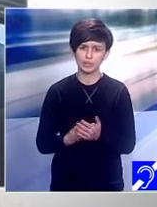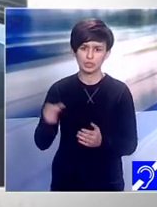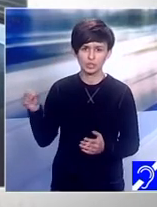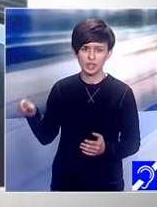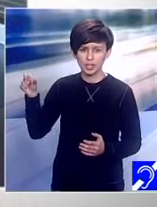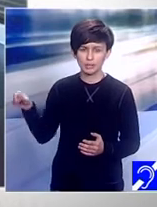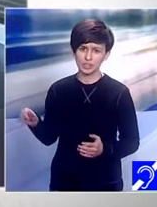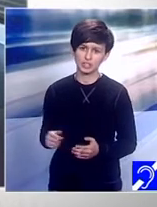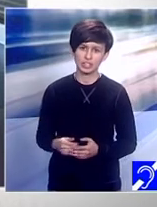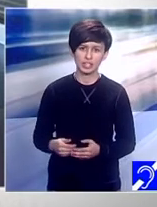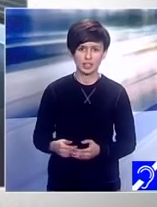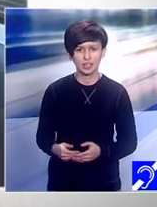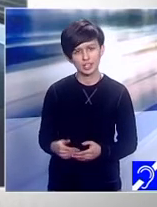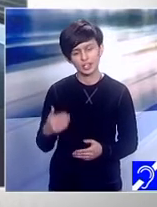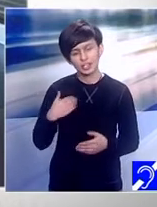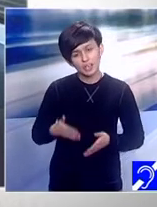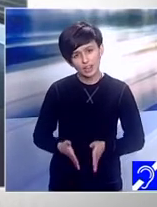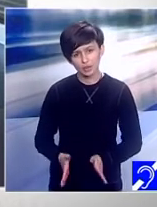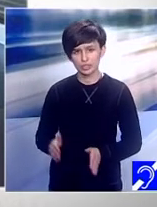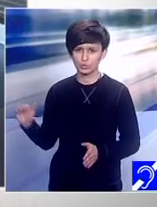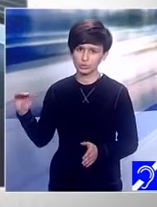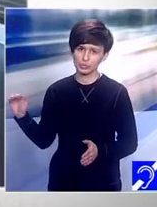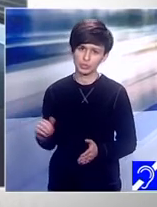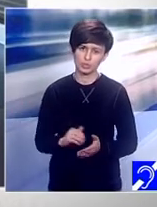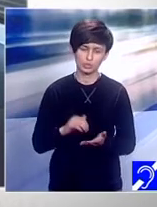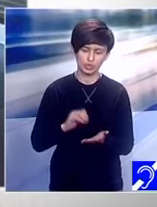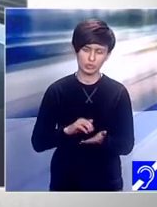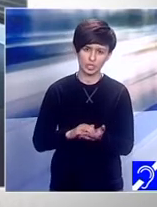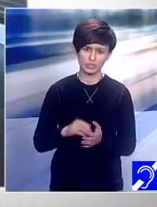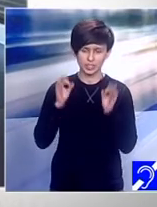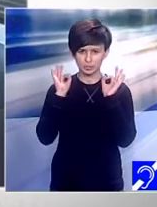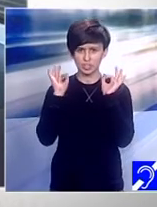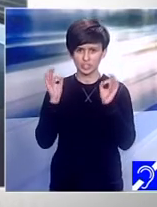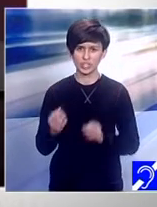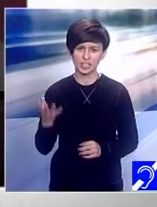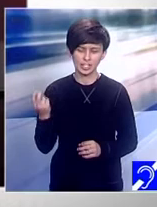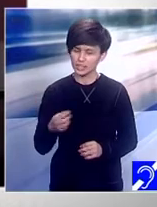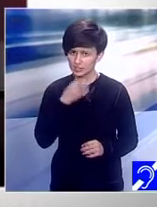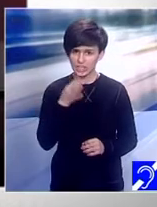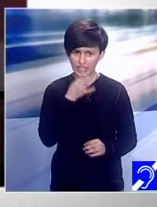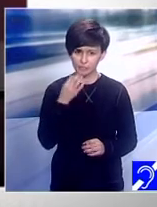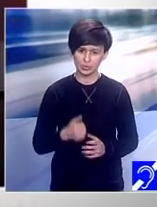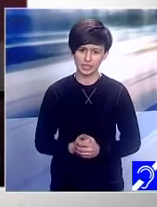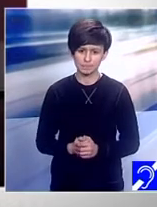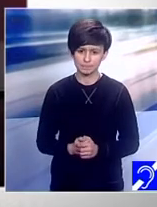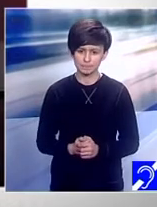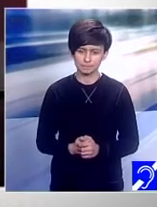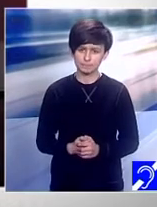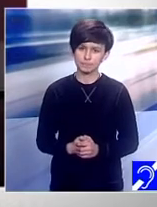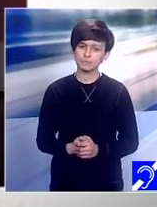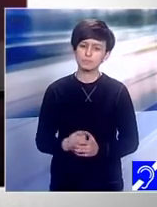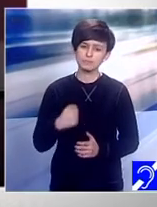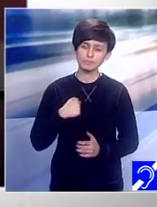au un bebeluș cu nevoi speciale, ce le-ai spune? Le-ai spune să aibă încredere. Niciodată să nu